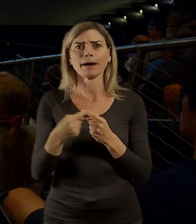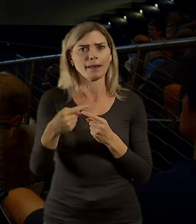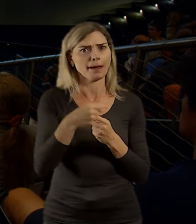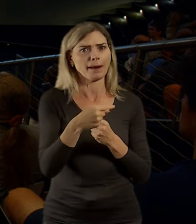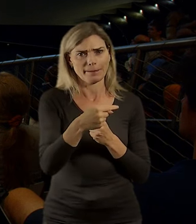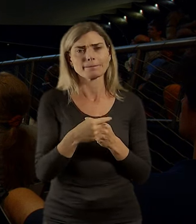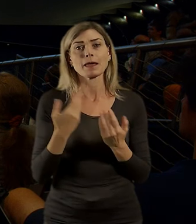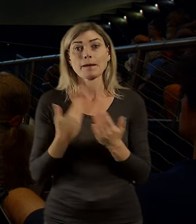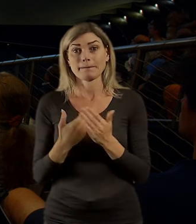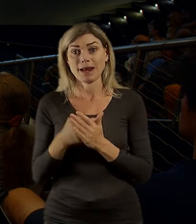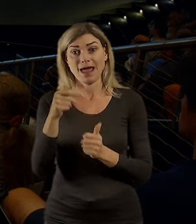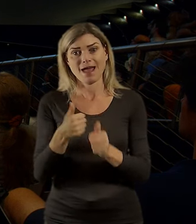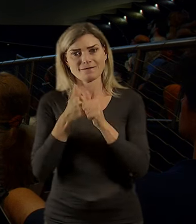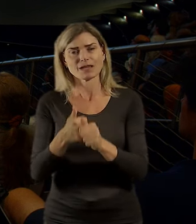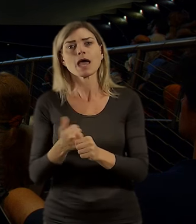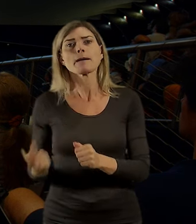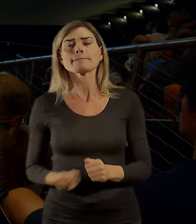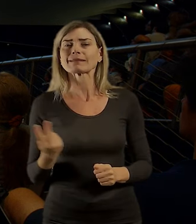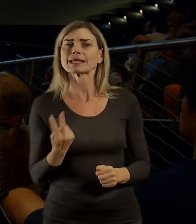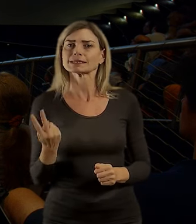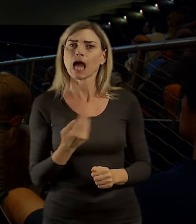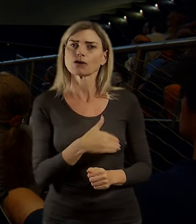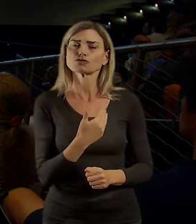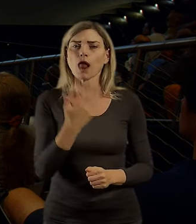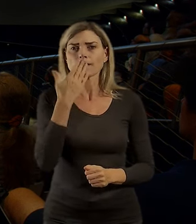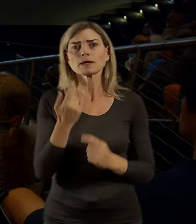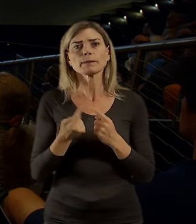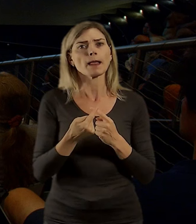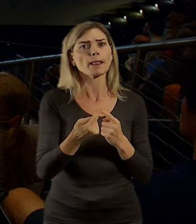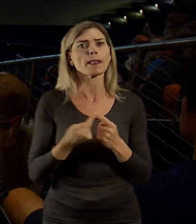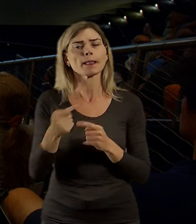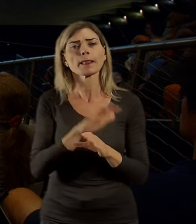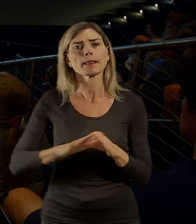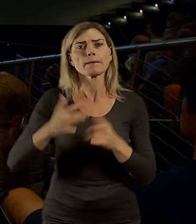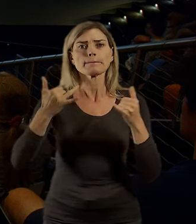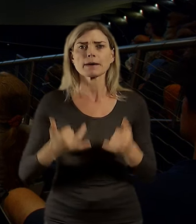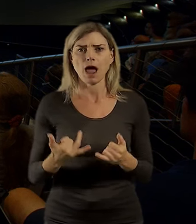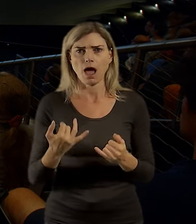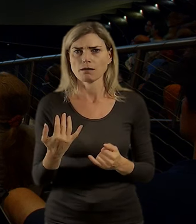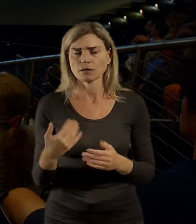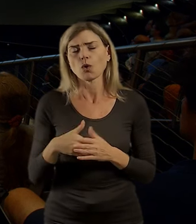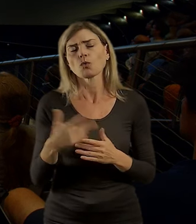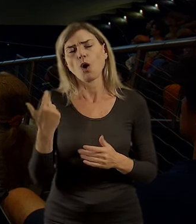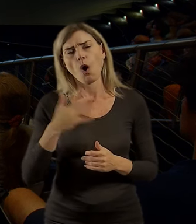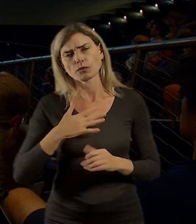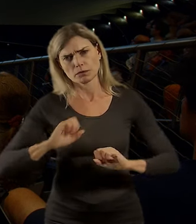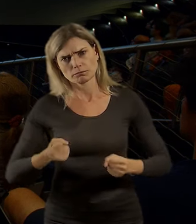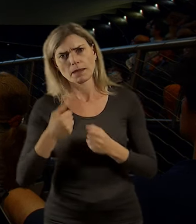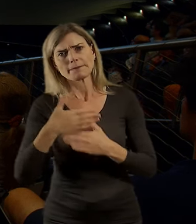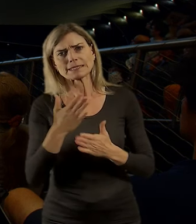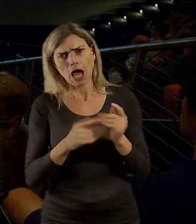docházková dostupnost do mateřských škol na území Prahy. Jsou to mateřské školy, které jsou zřizované městskými částmi.